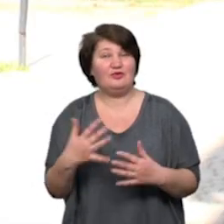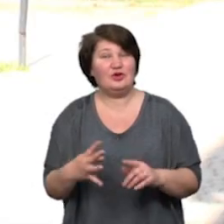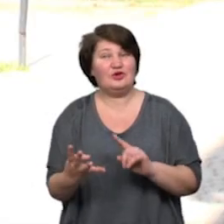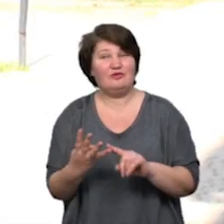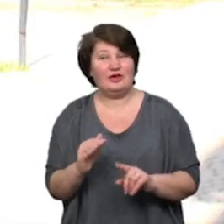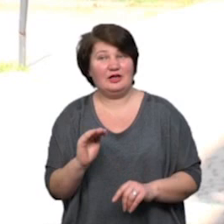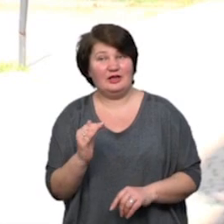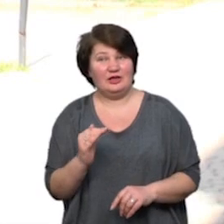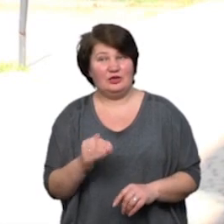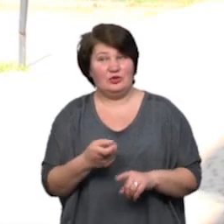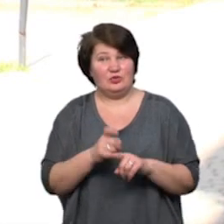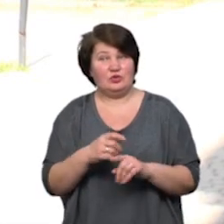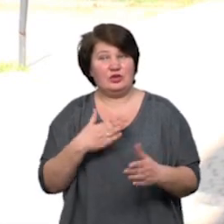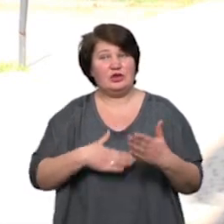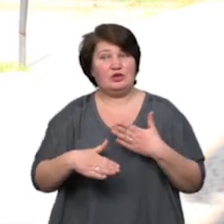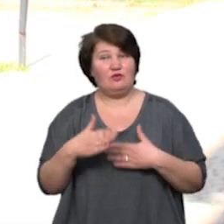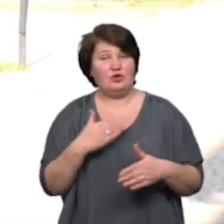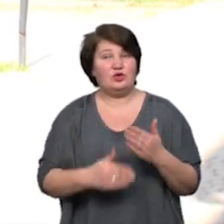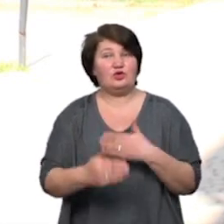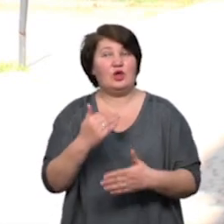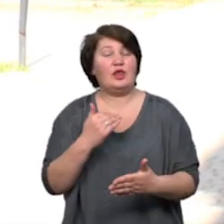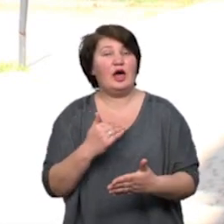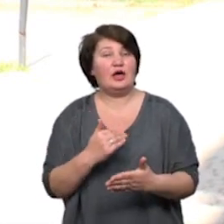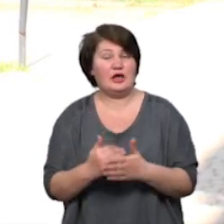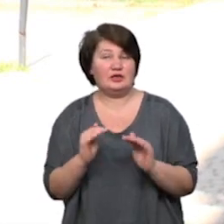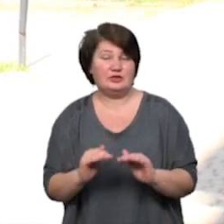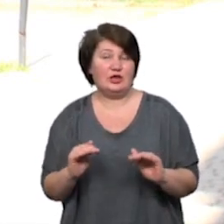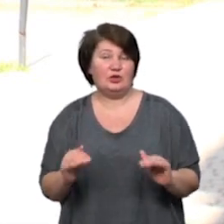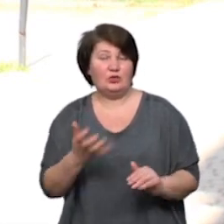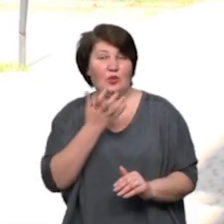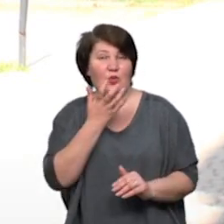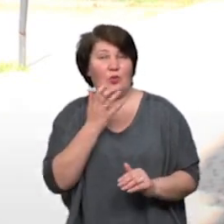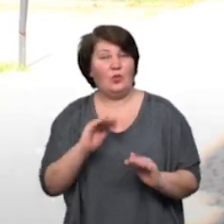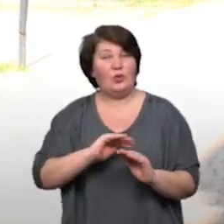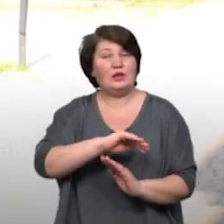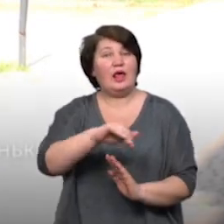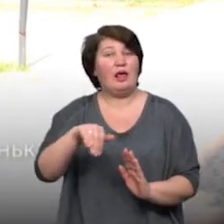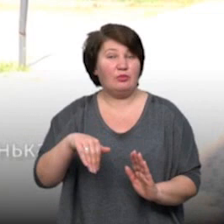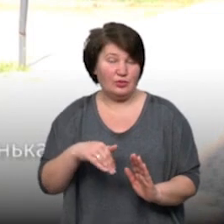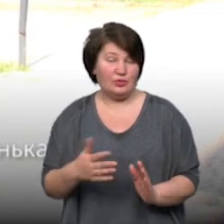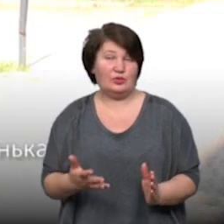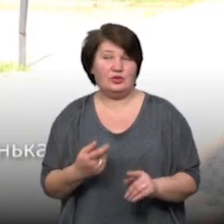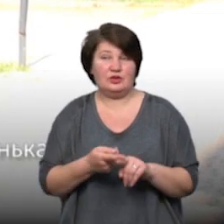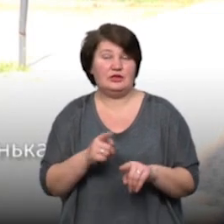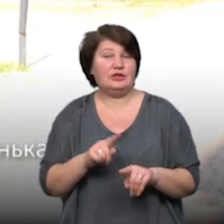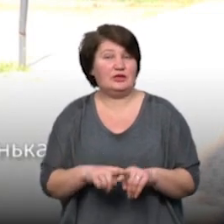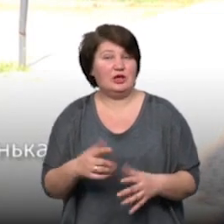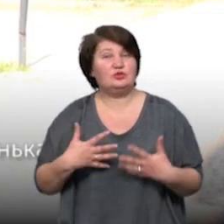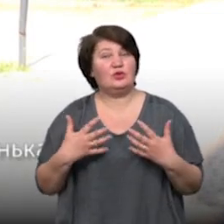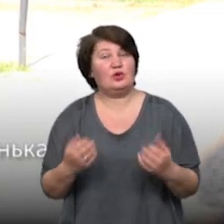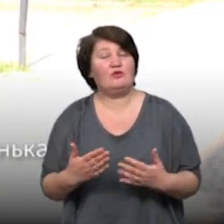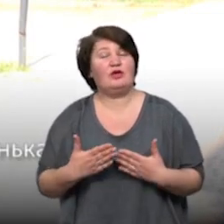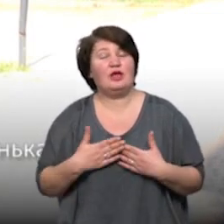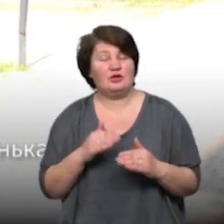дуже задоволені тим, що нарешті садочок утеплюють, тому що це, перш за все, здоров'я наших дітей.